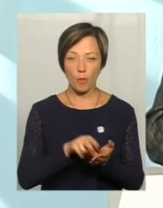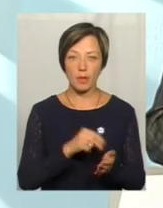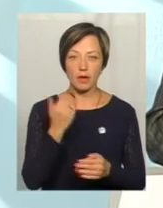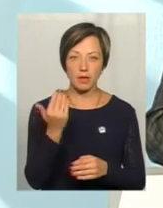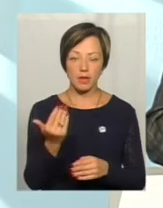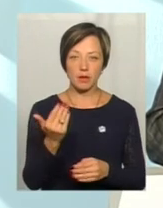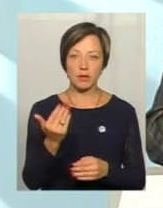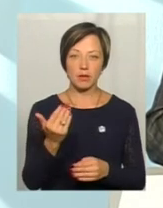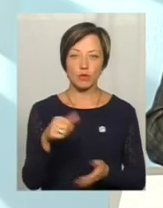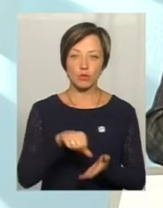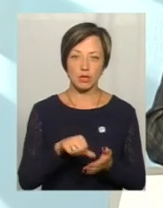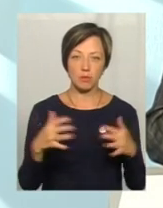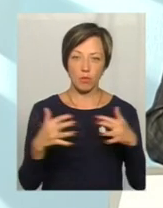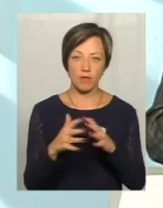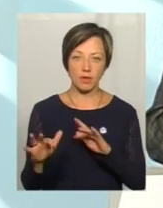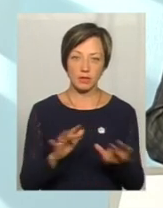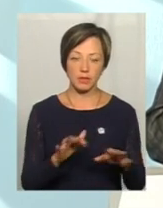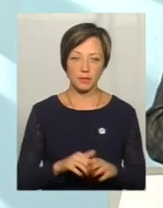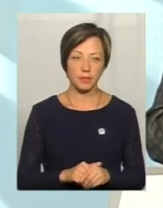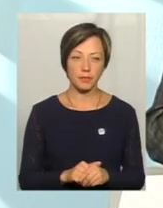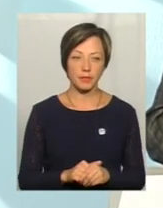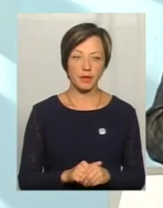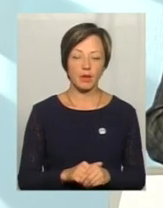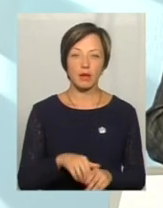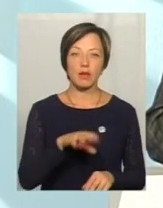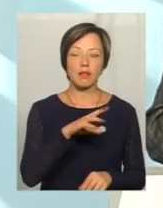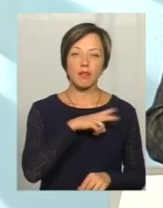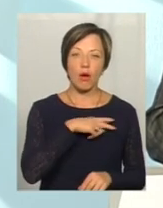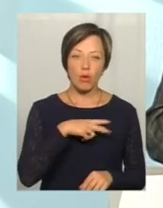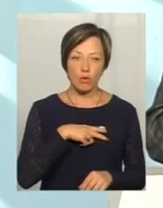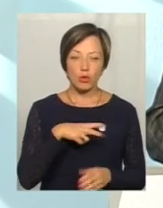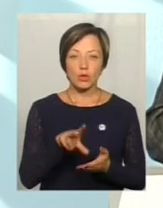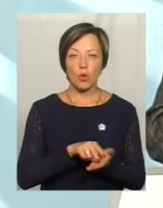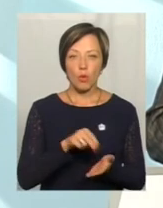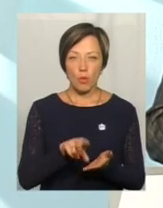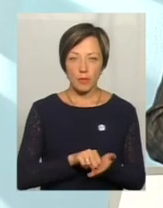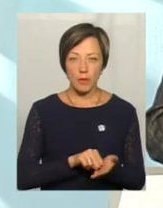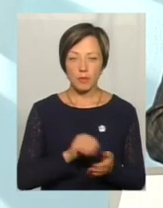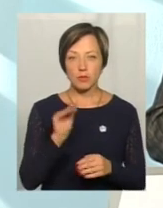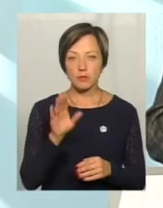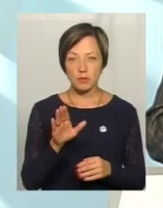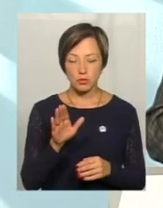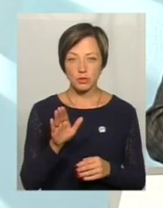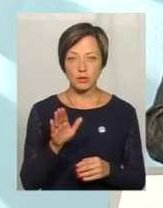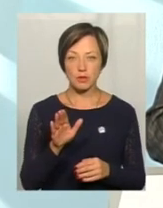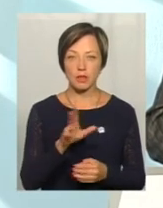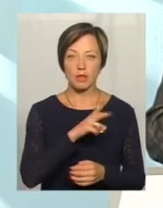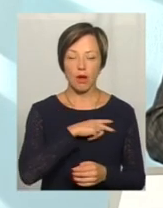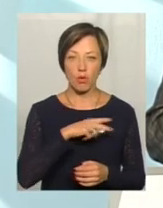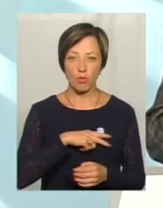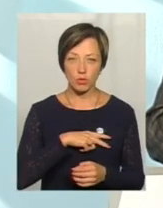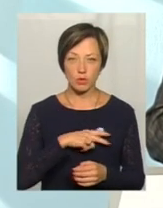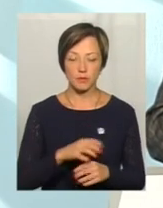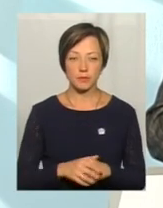учасника бойових дій, нагороди, копії посвідчень, нагородних